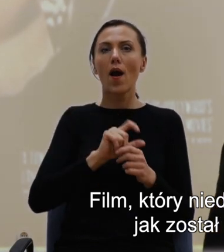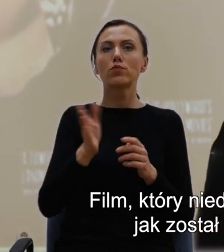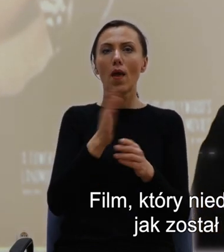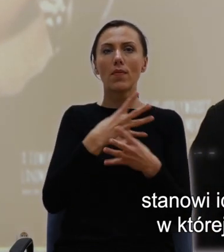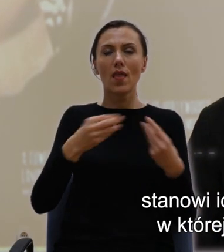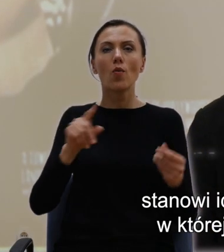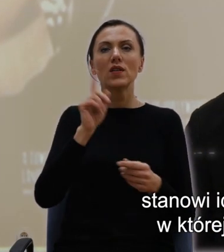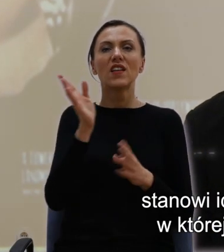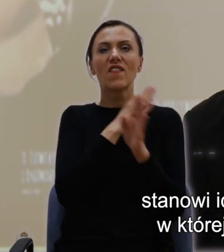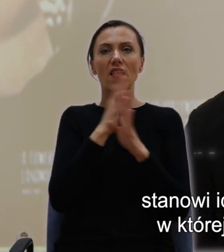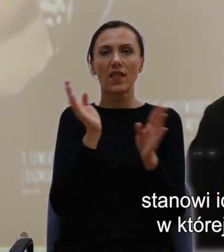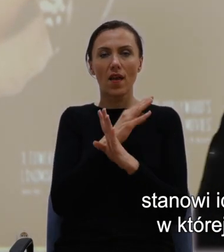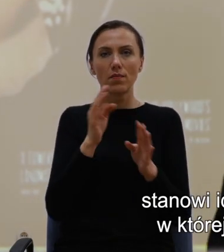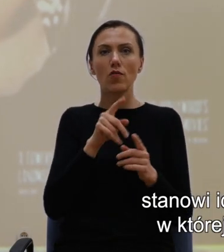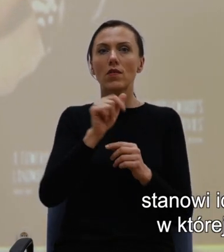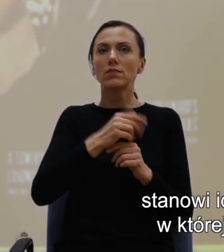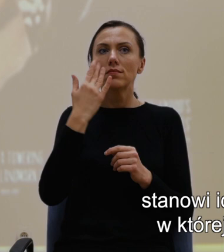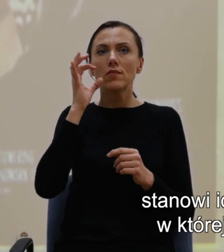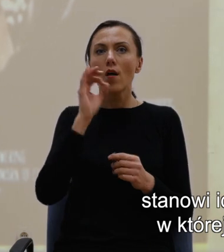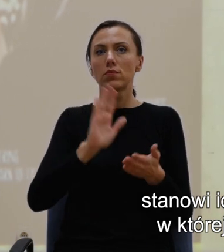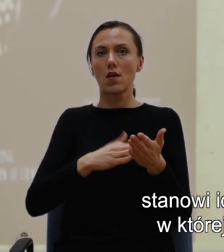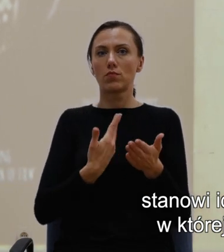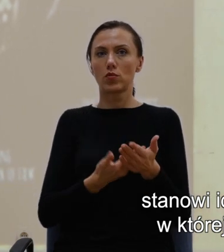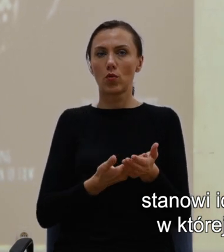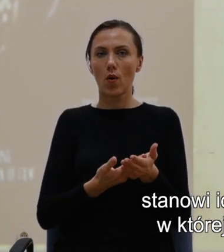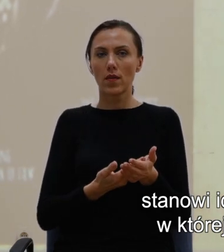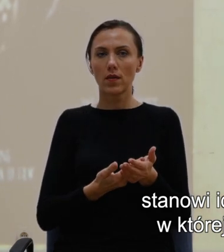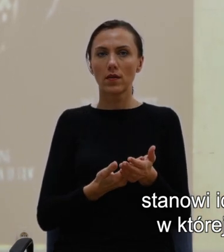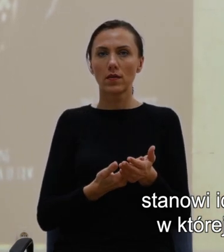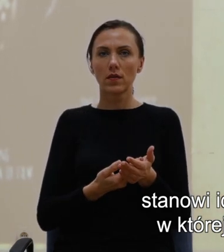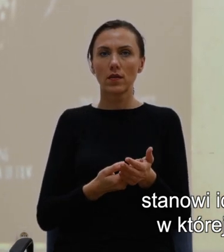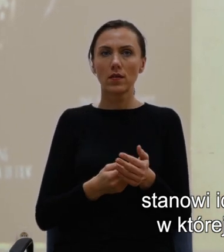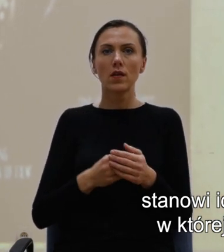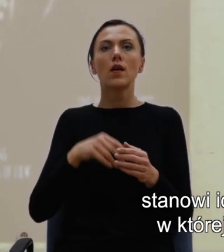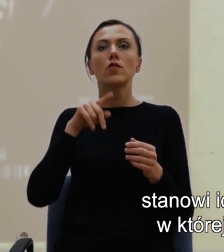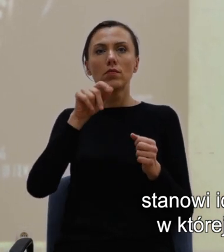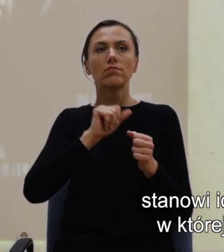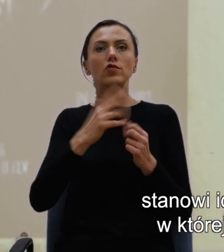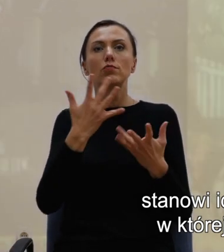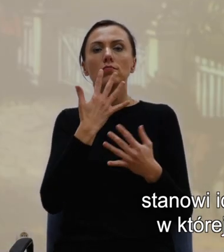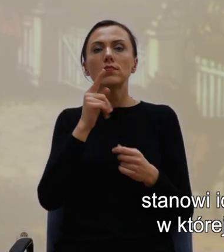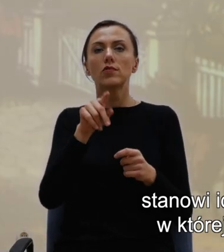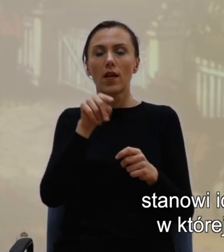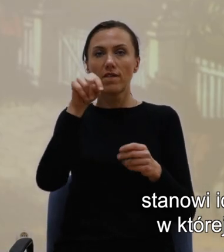z wiatrem, stanowi idealny przykład właśnie na tego typu narrację, w której